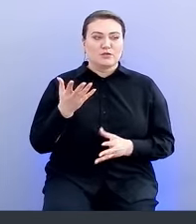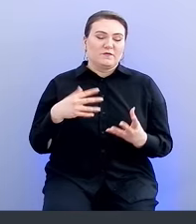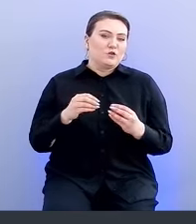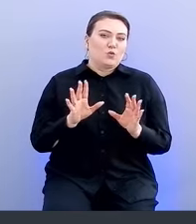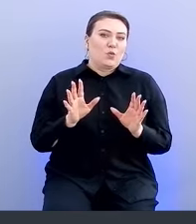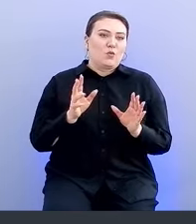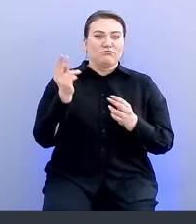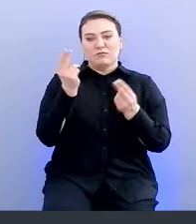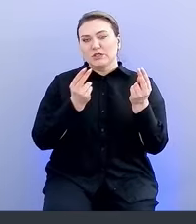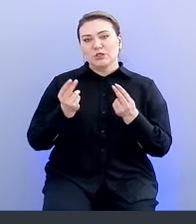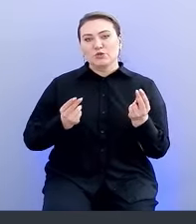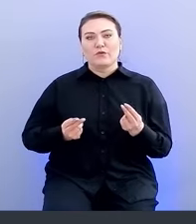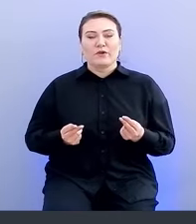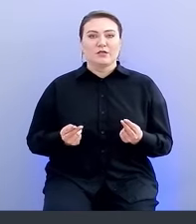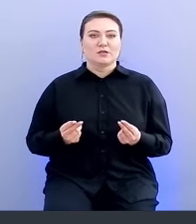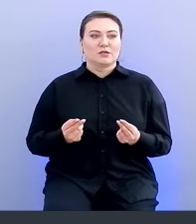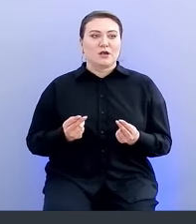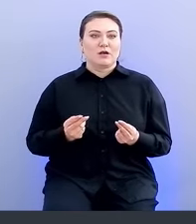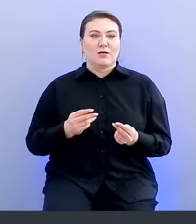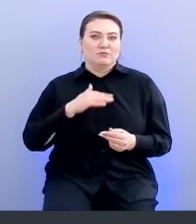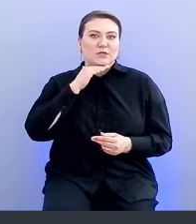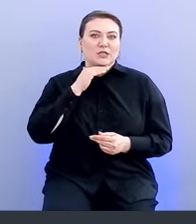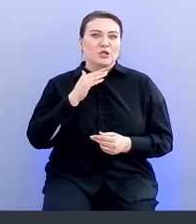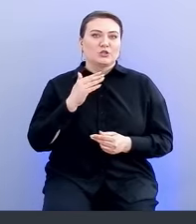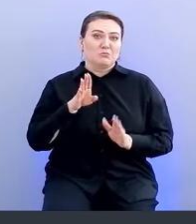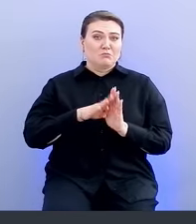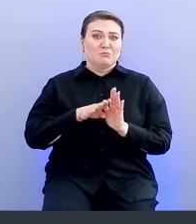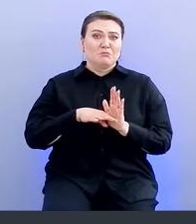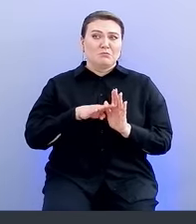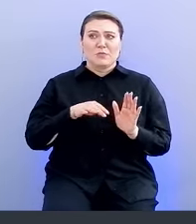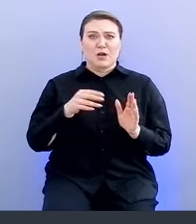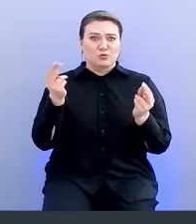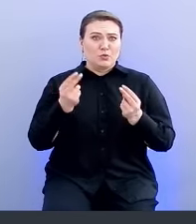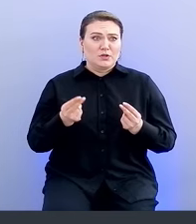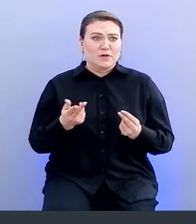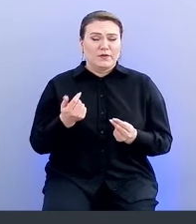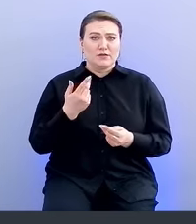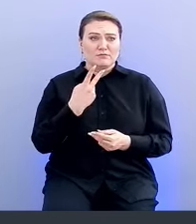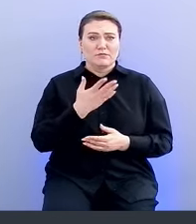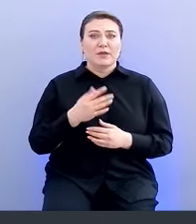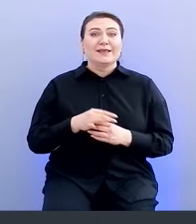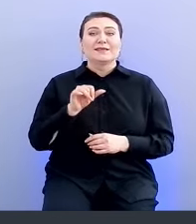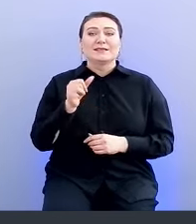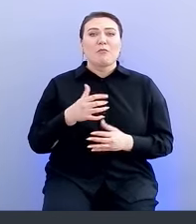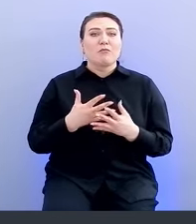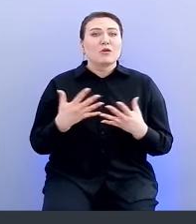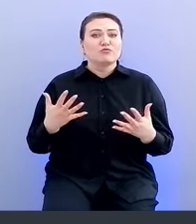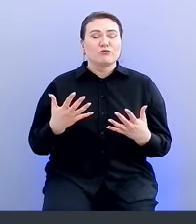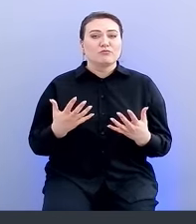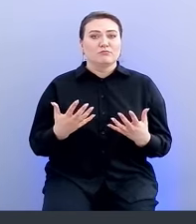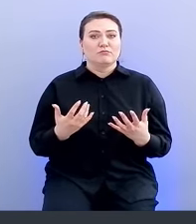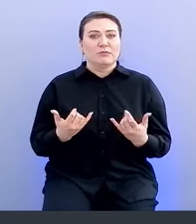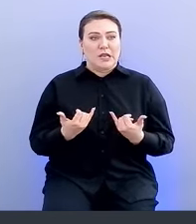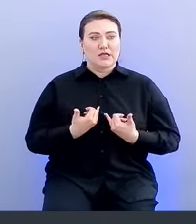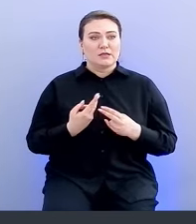разрисовывается в достаточно простом интерфейсе. И самый большой для нас